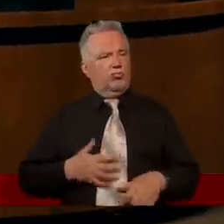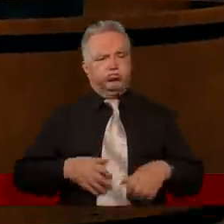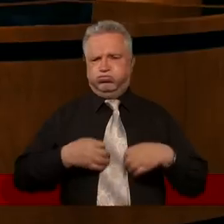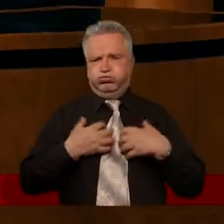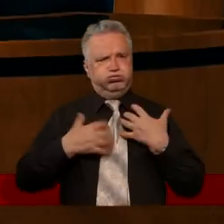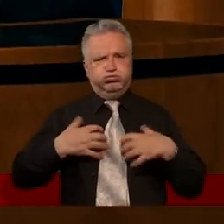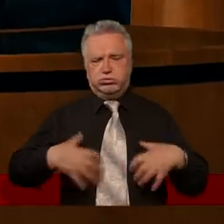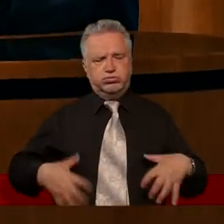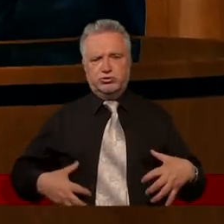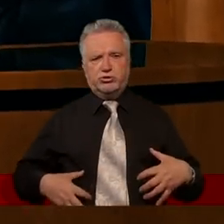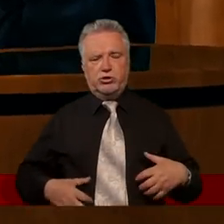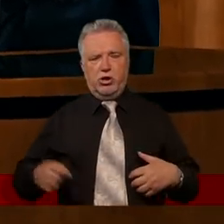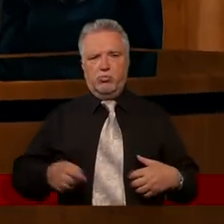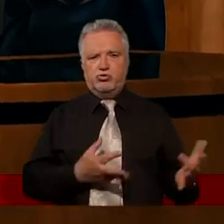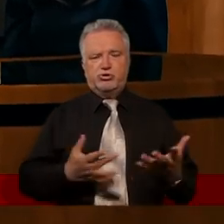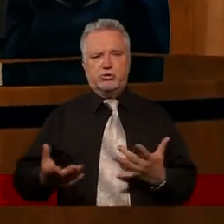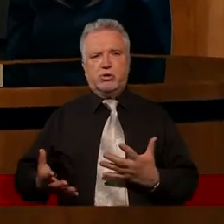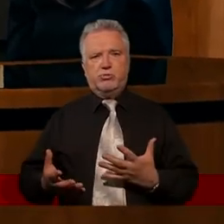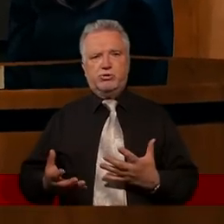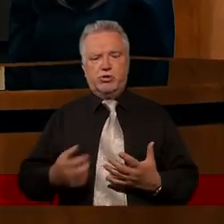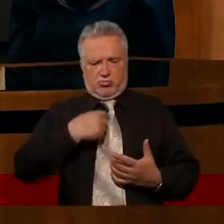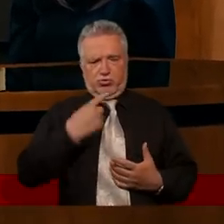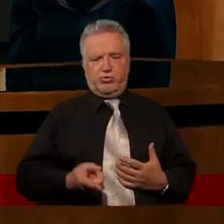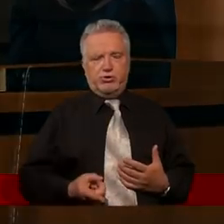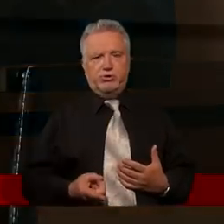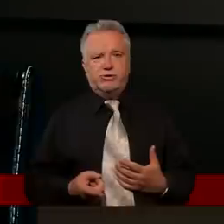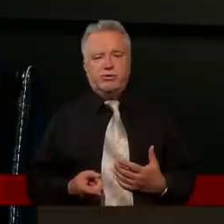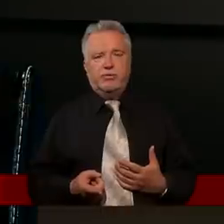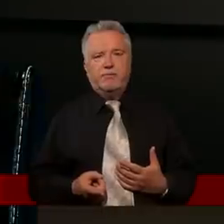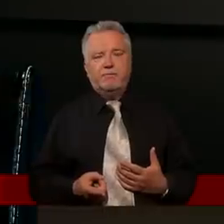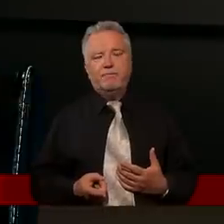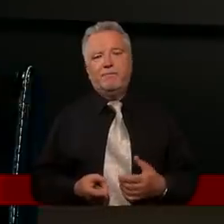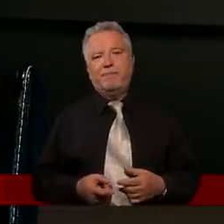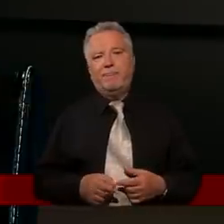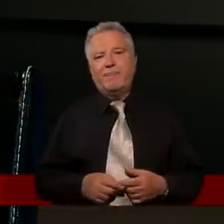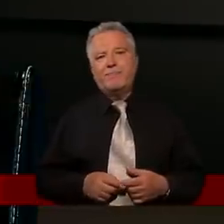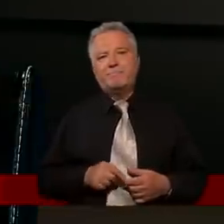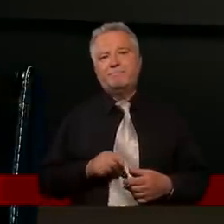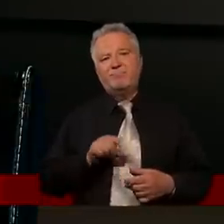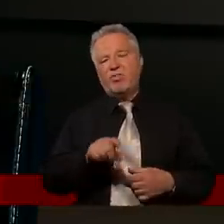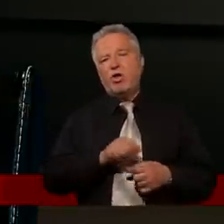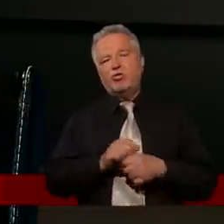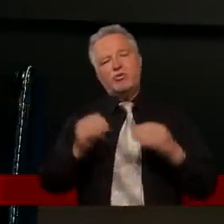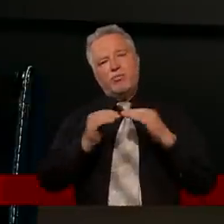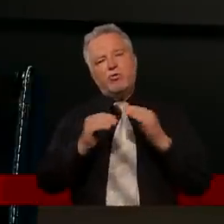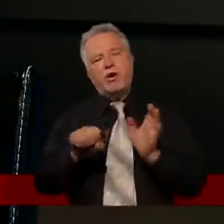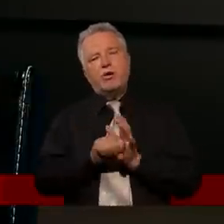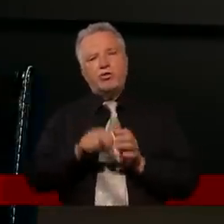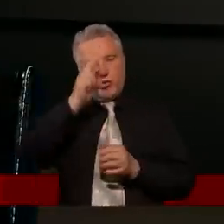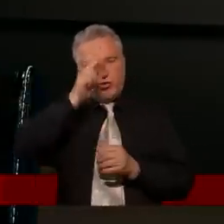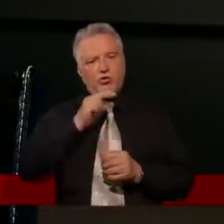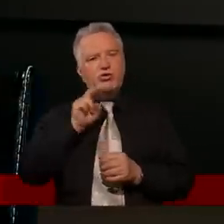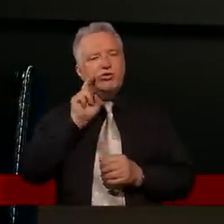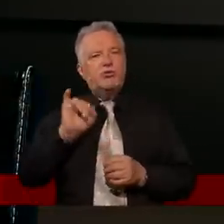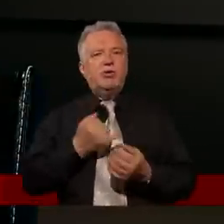to załatwić, mu to wygarnąć. Ja myślę, że tutaj zdecydowanie porównanie do rodziców i dzieci bardzo